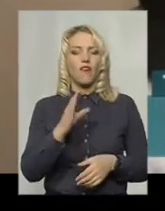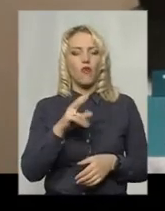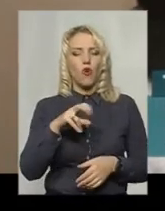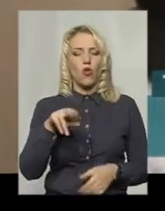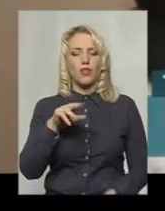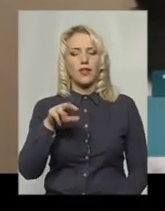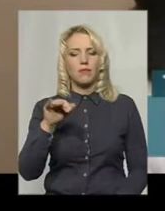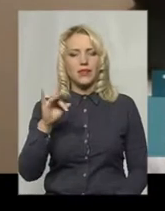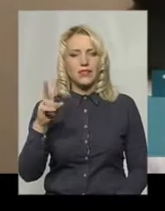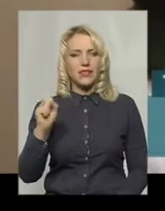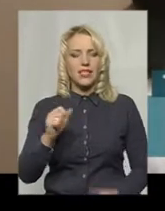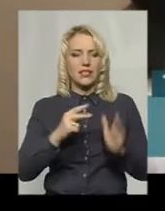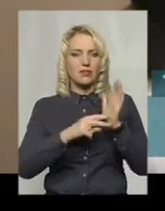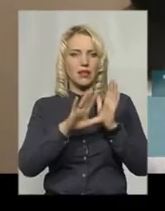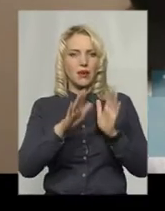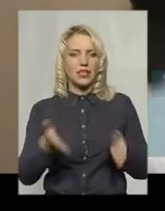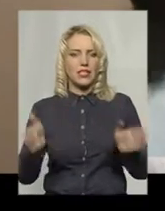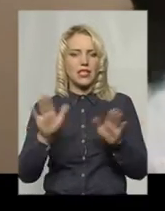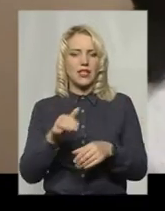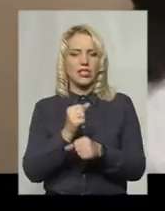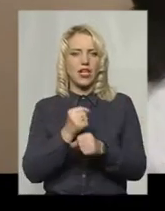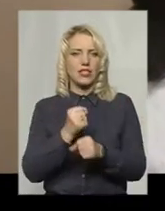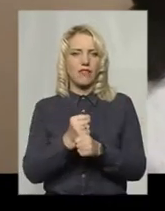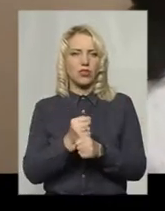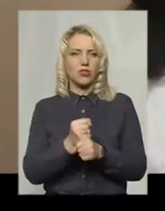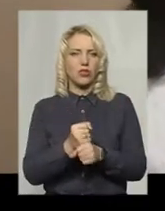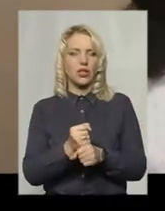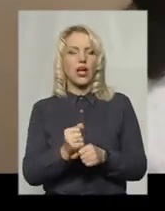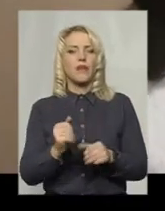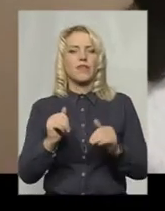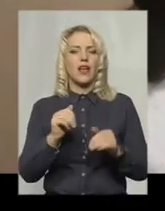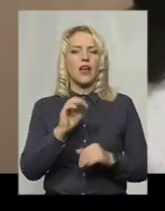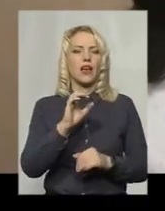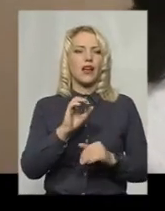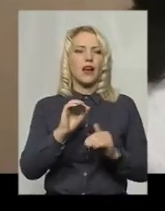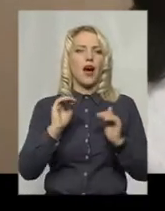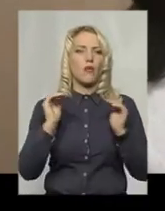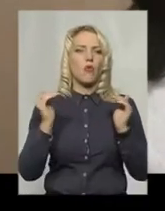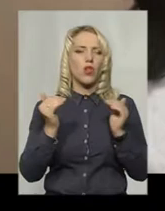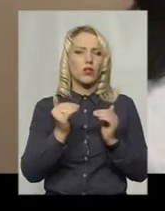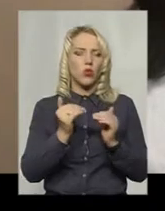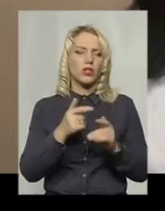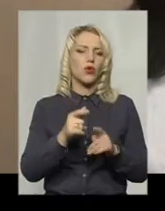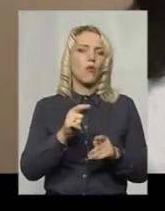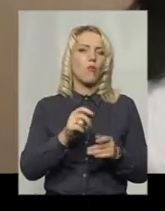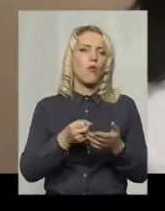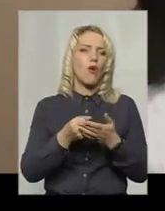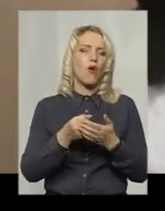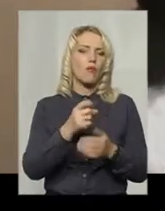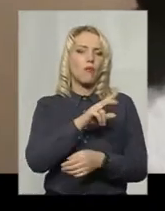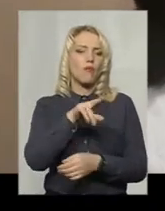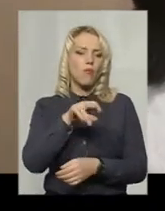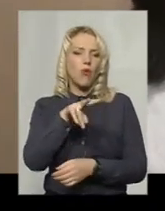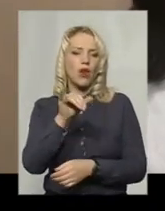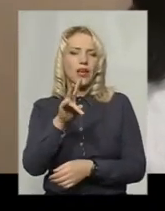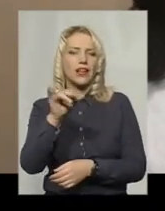85 залишається функціонувати амбулаторно-поліклінічне відділення, тобто здійснюється прийом хворих,